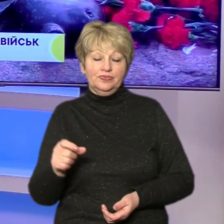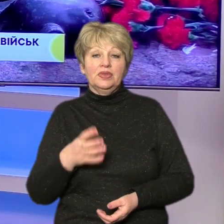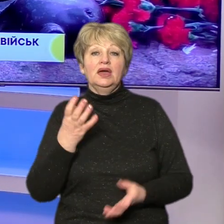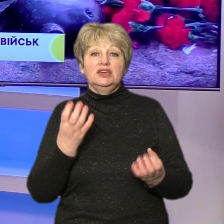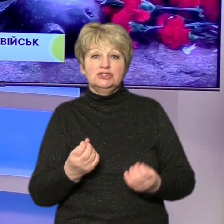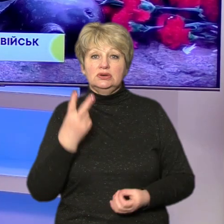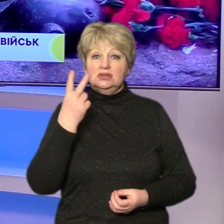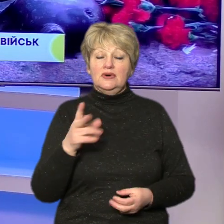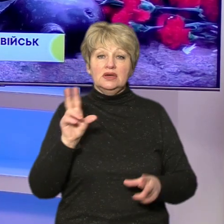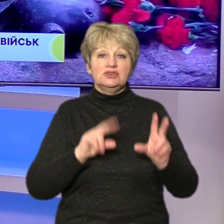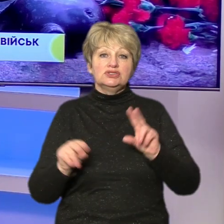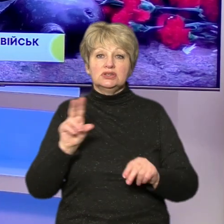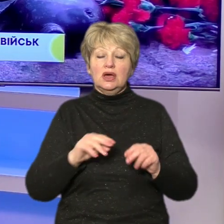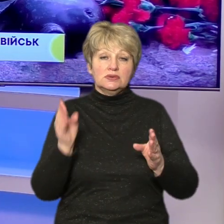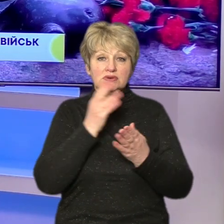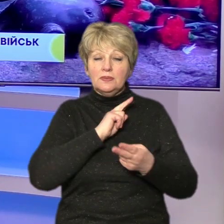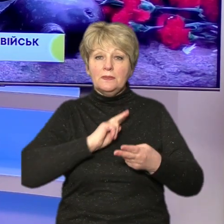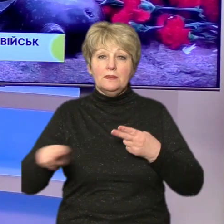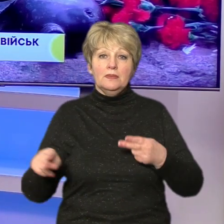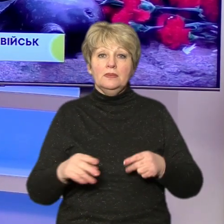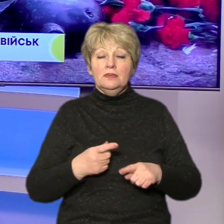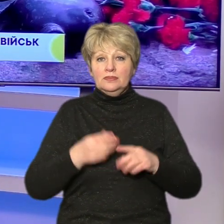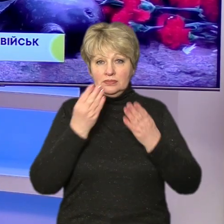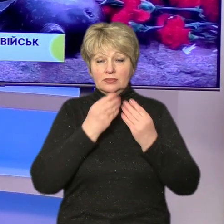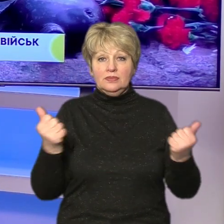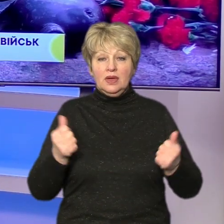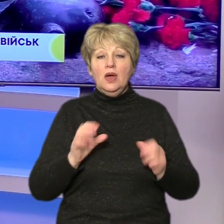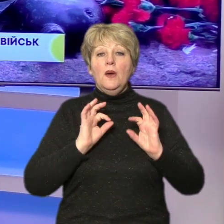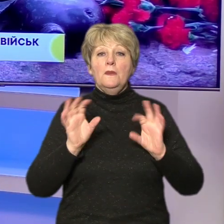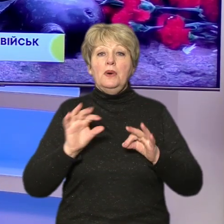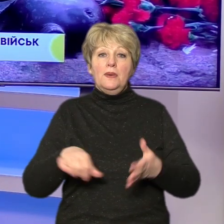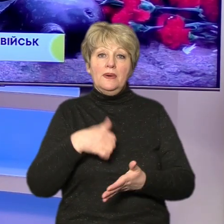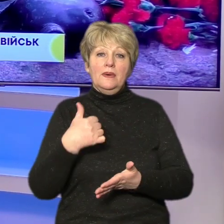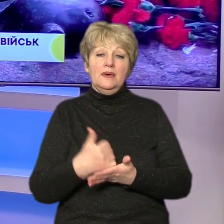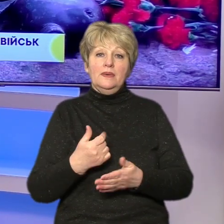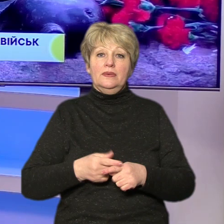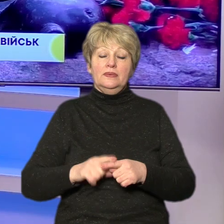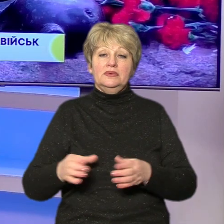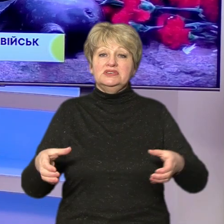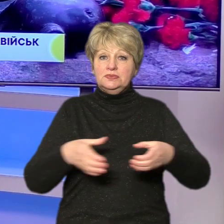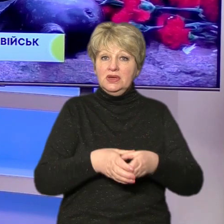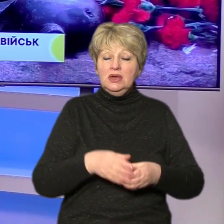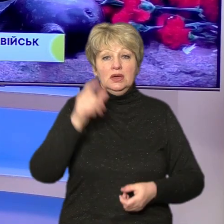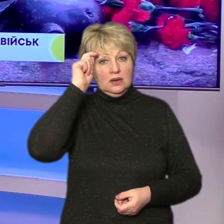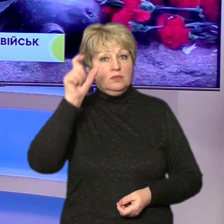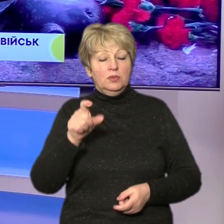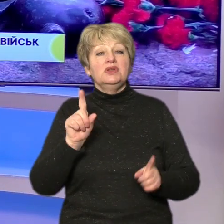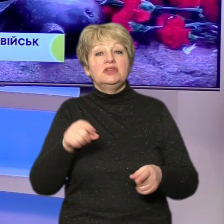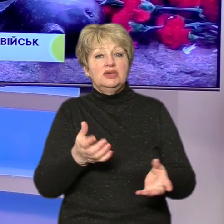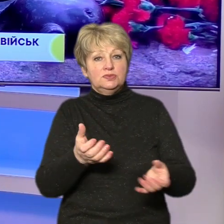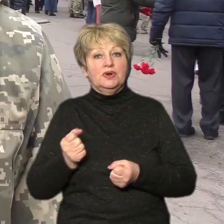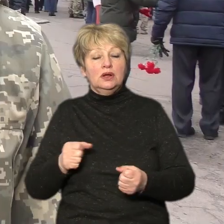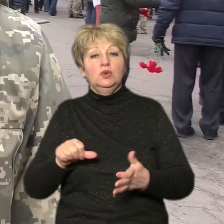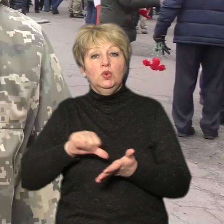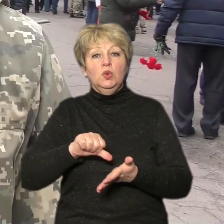вважаються безвісти зниклими, повідомив голова міської спілки ветеранів Афганістану Борис Карганов. Чоловік теж брав участь у бойових